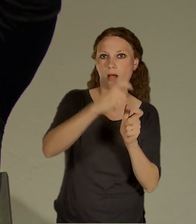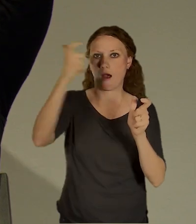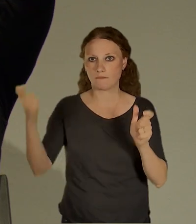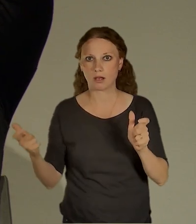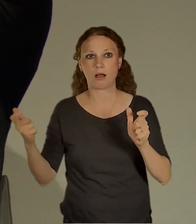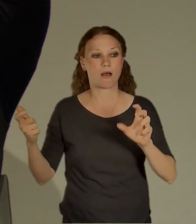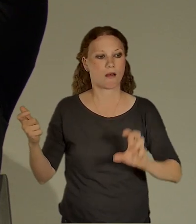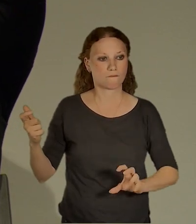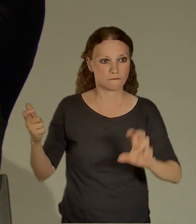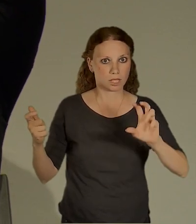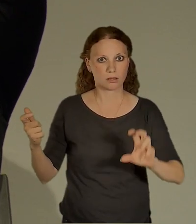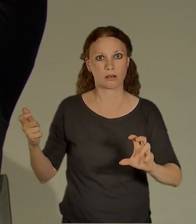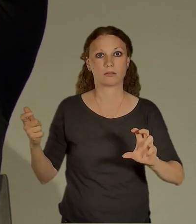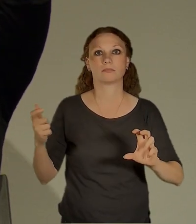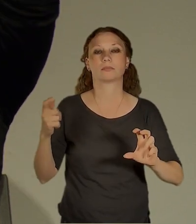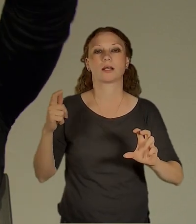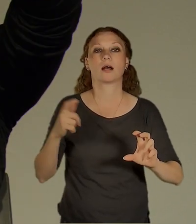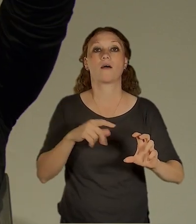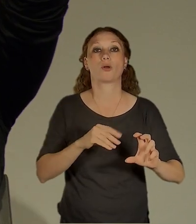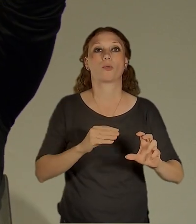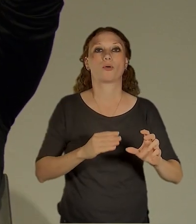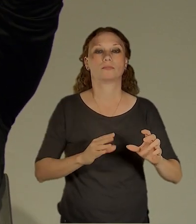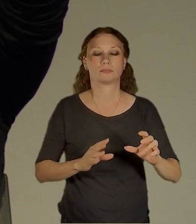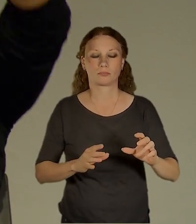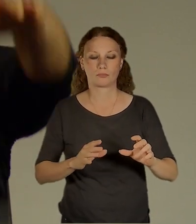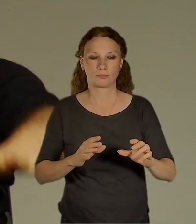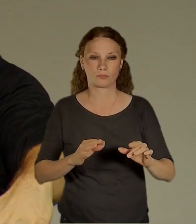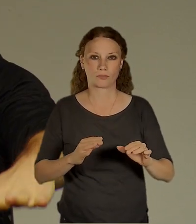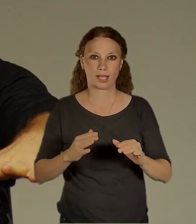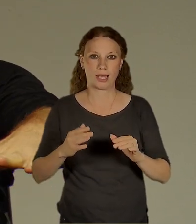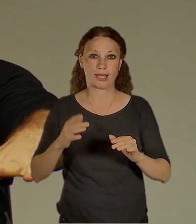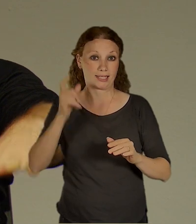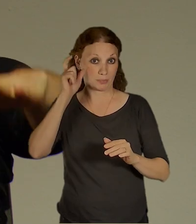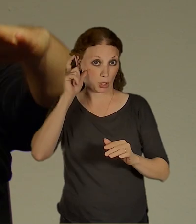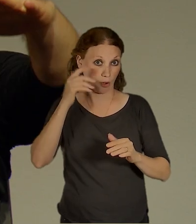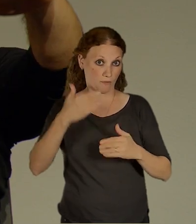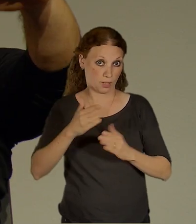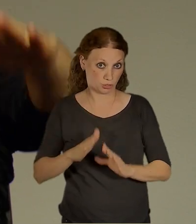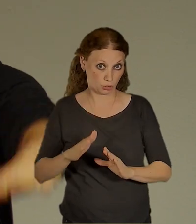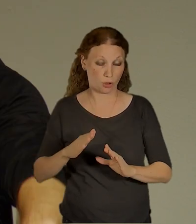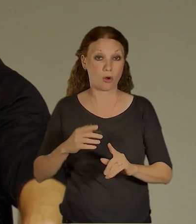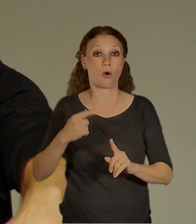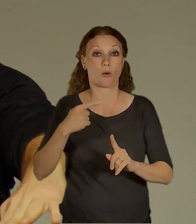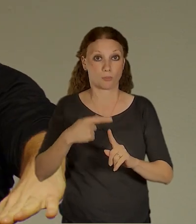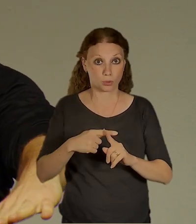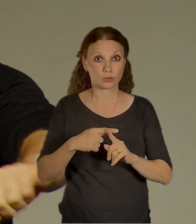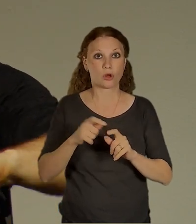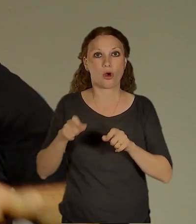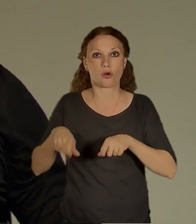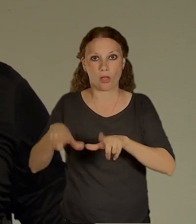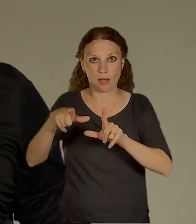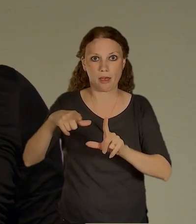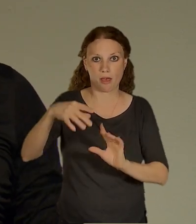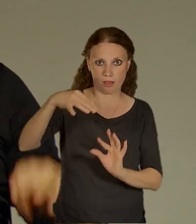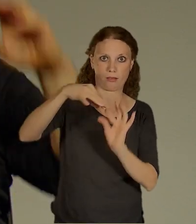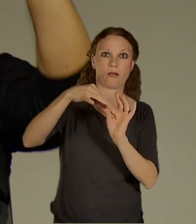úroveň Smíchov City, autobusáků respektive s kolejištěm, některé ty výtahy se pak propíchnou ještě do